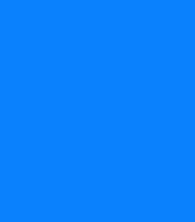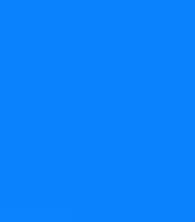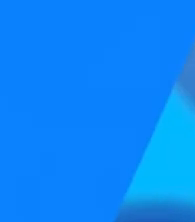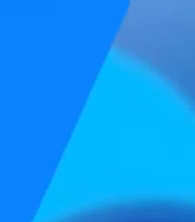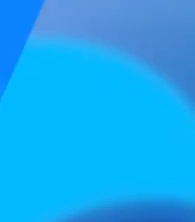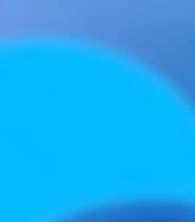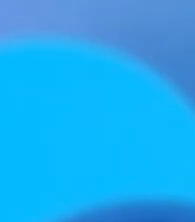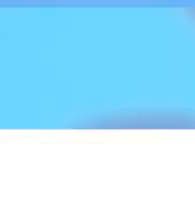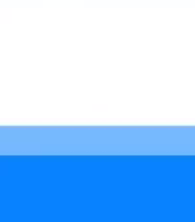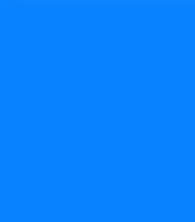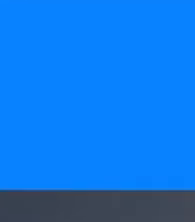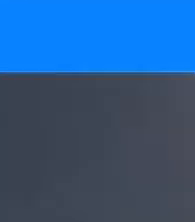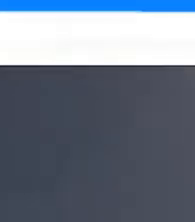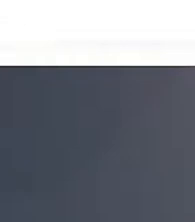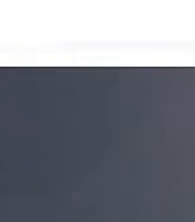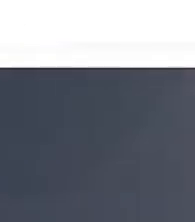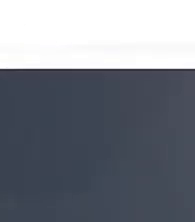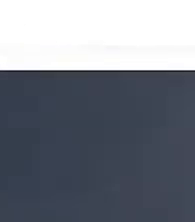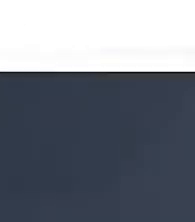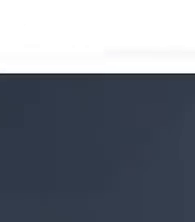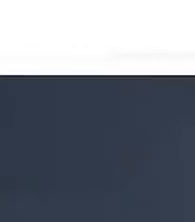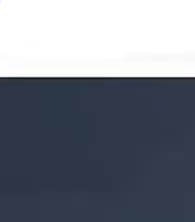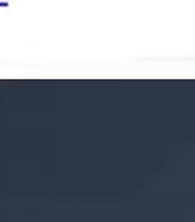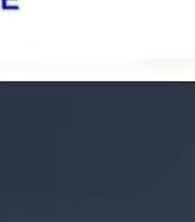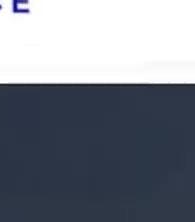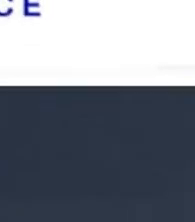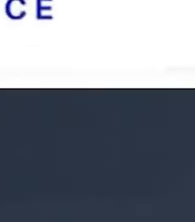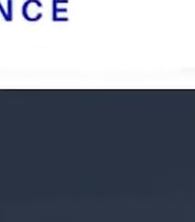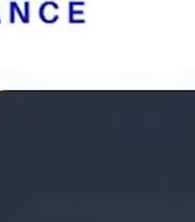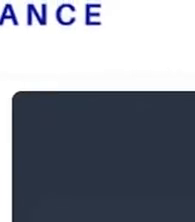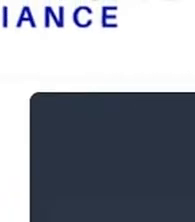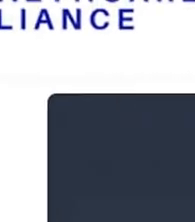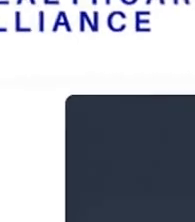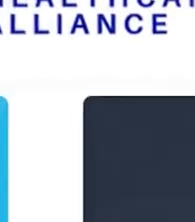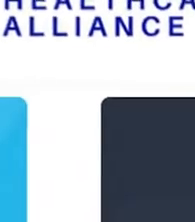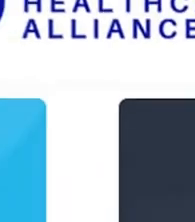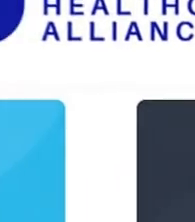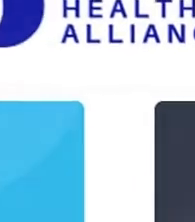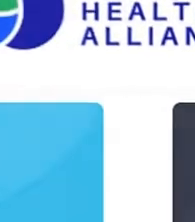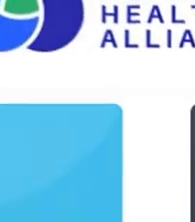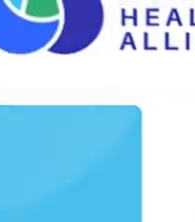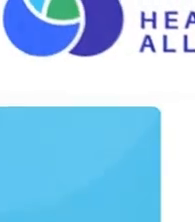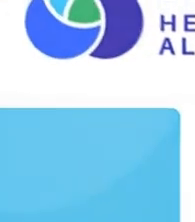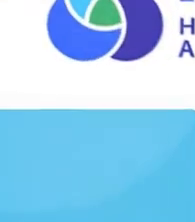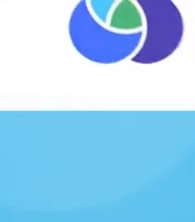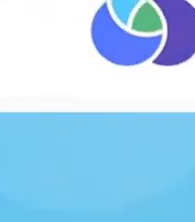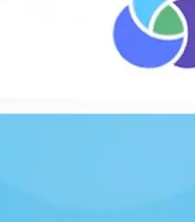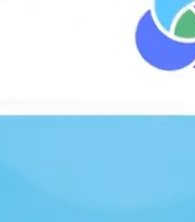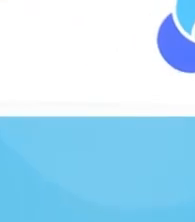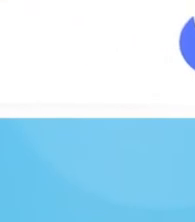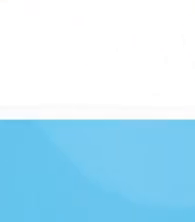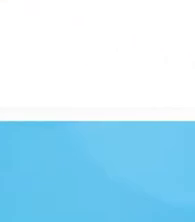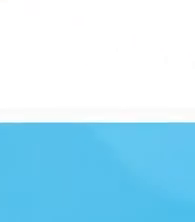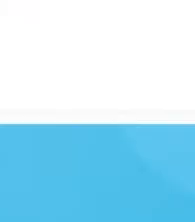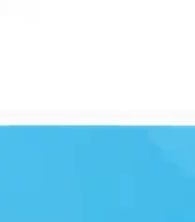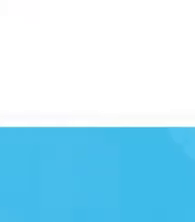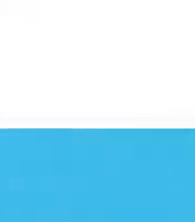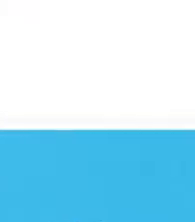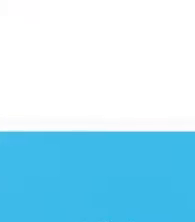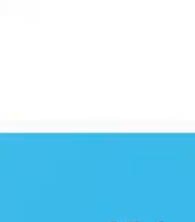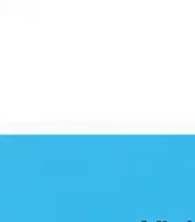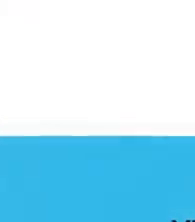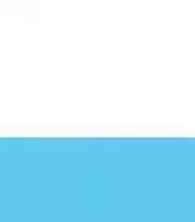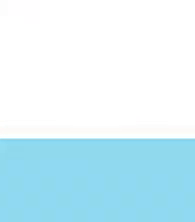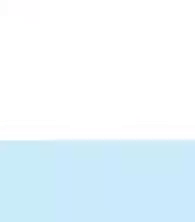bispirituelles non-binaires et marginalisées à cause de leur orientation sexuelle avec des handicaps et qui ont 16 ans ou plus. Mission. Bâtir des communautés plus saines en